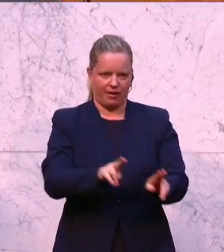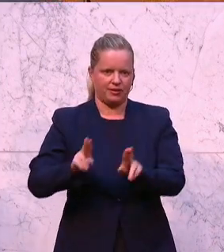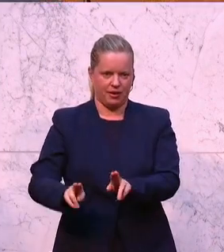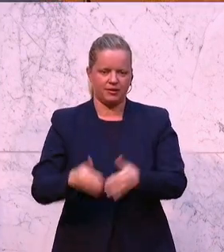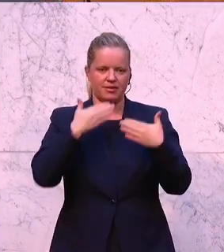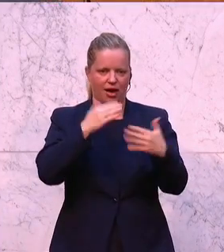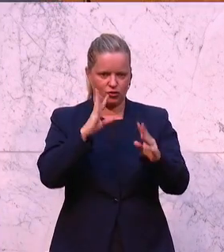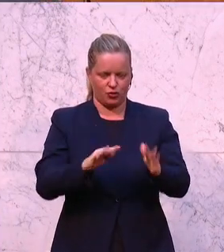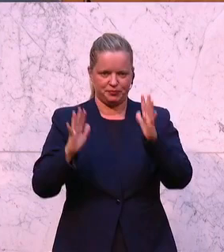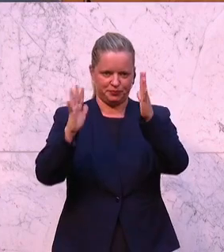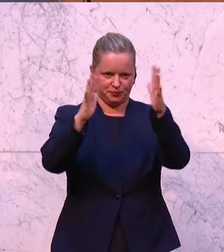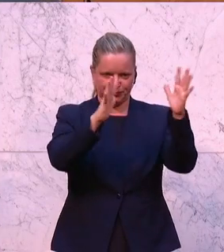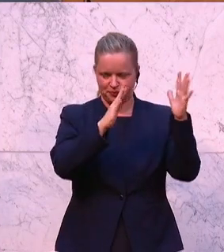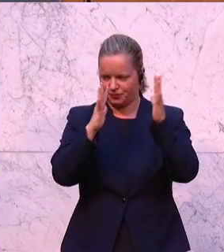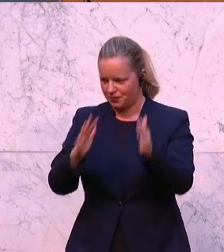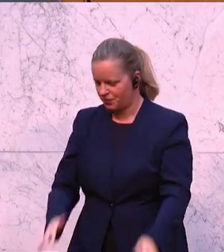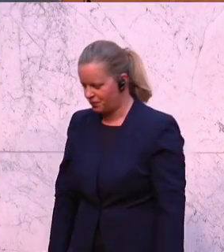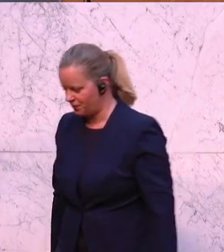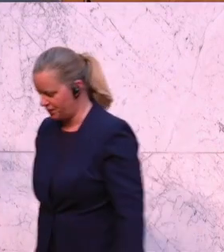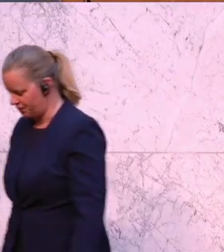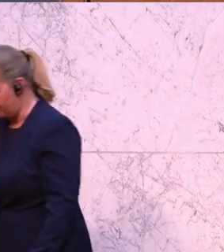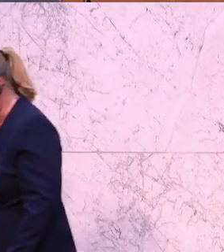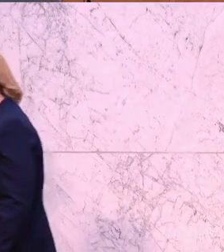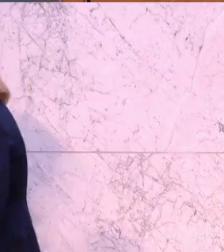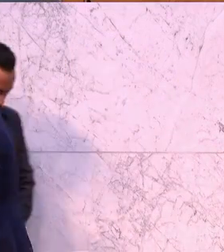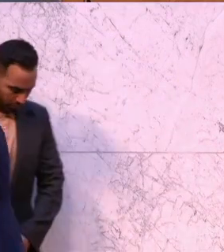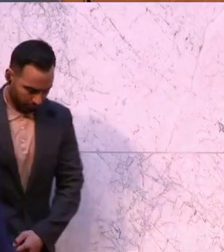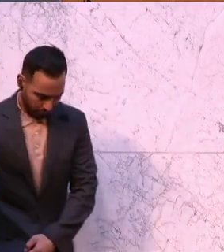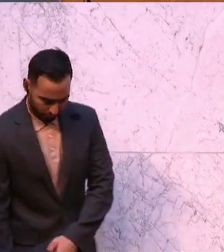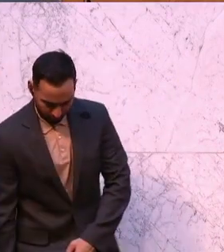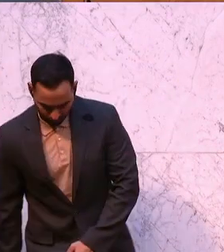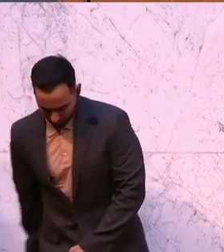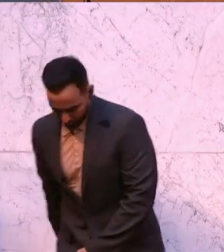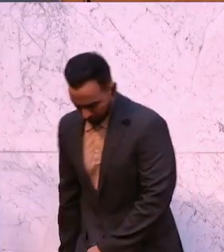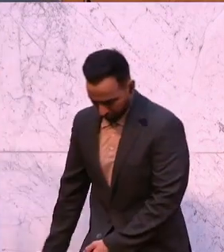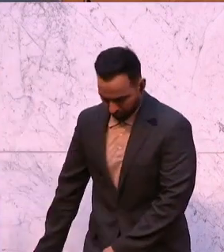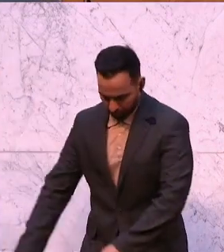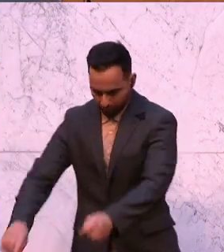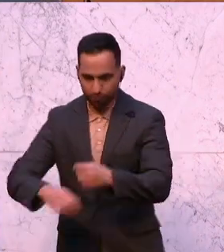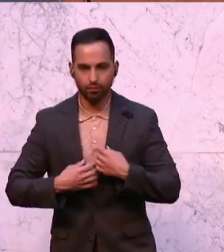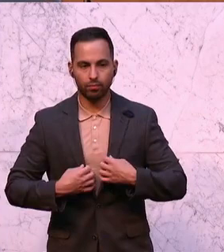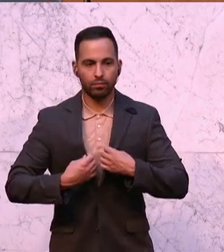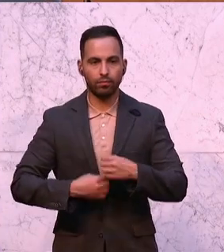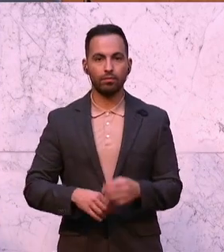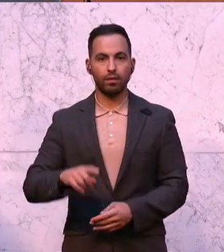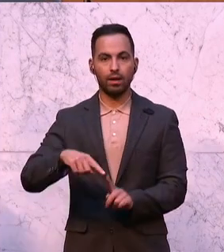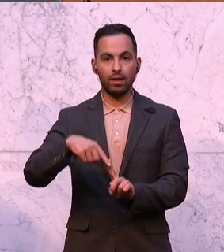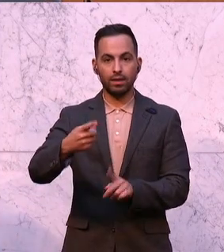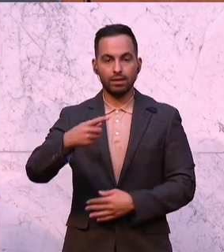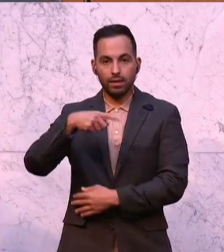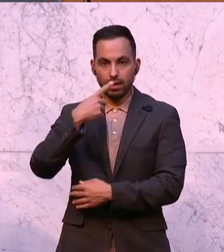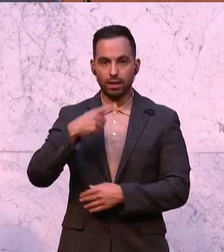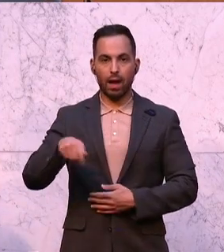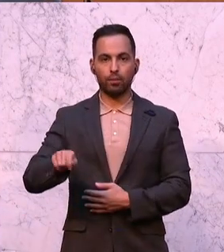Christian Dobritsch von der SPÖ sieht keine dauerhafte gesicherte Finanzierung. Das VKI, das Ministerium, habe vier